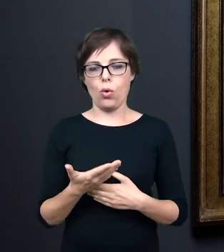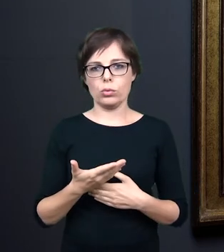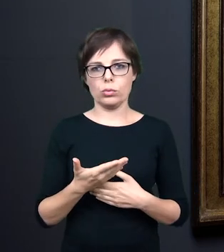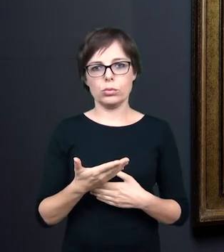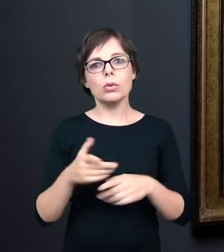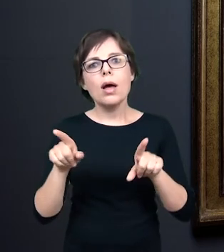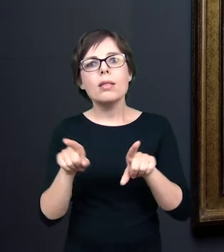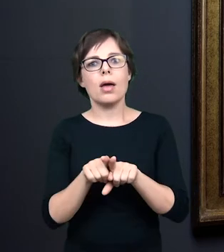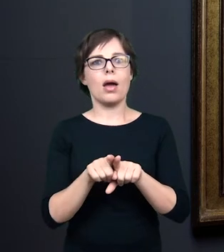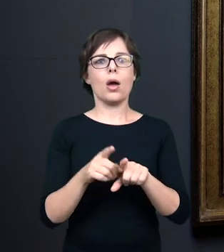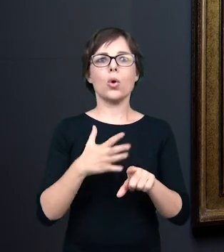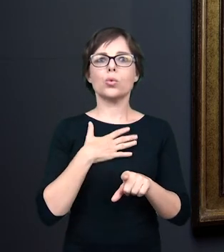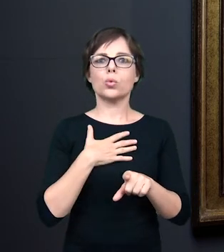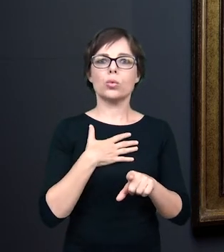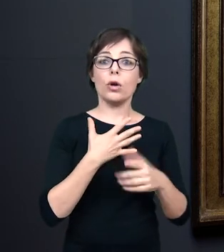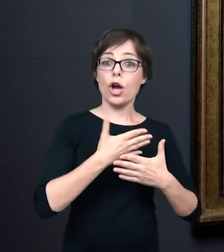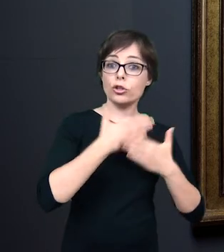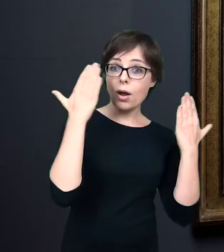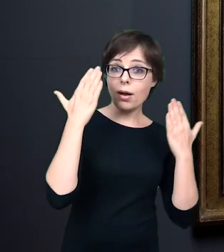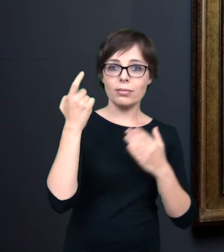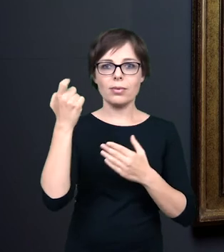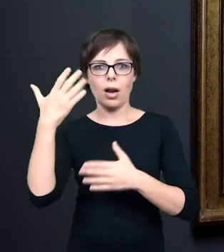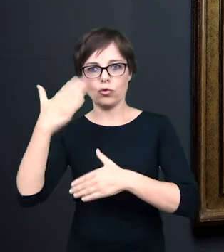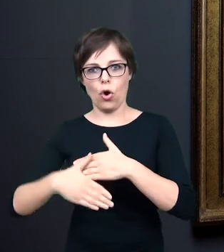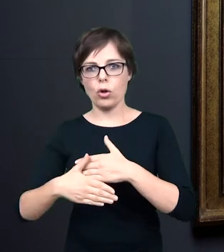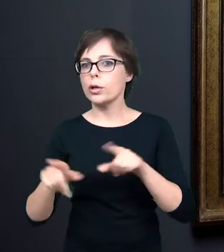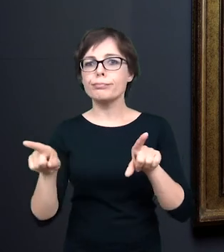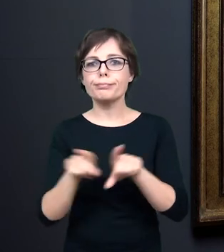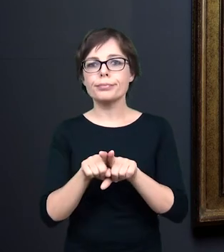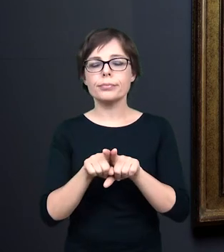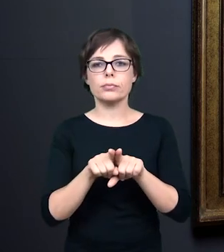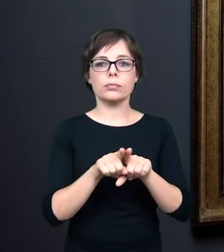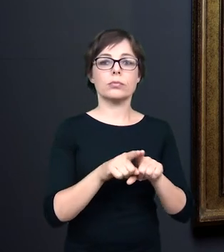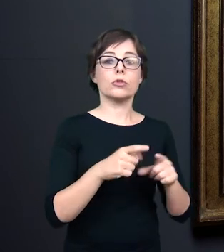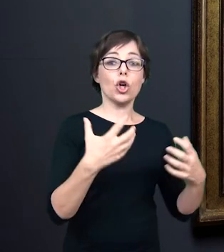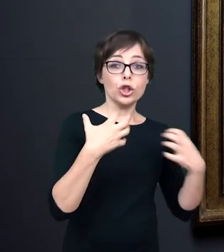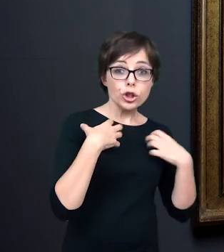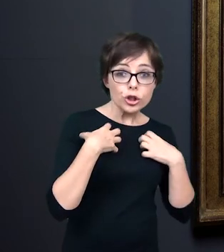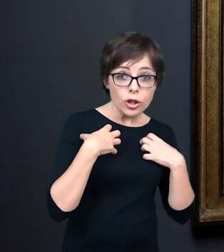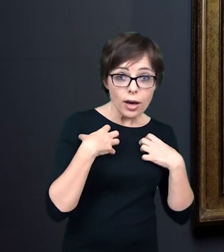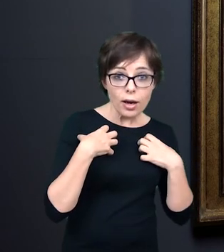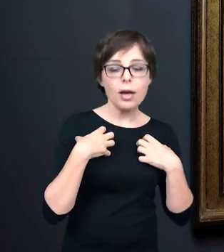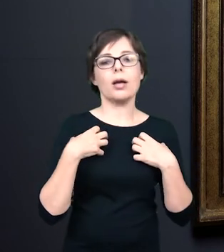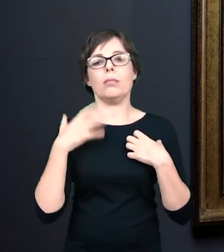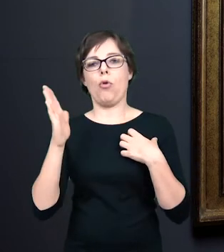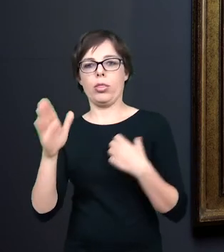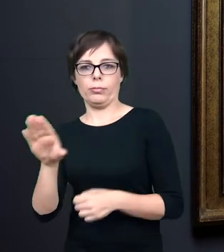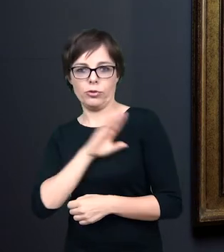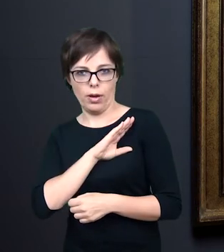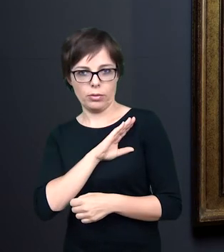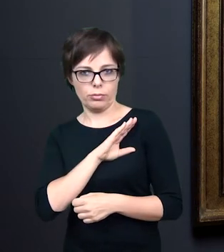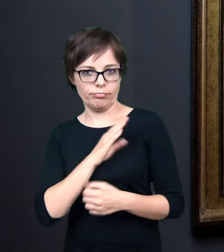zamykającym kończącym dzień, tak jak śmierć kończy ludzkie życie.